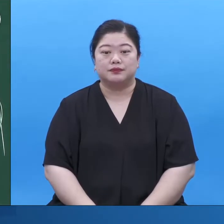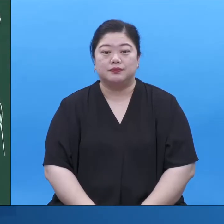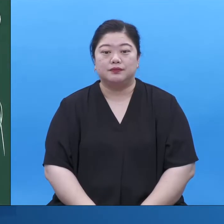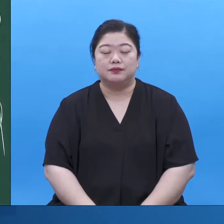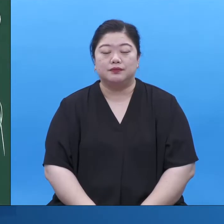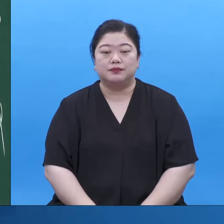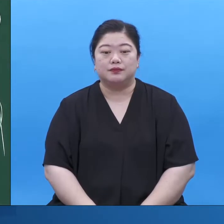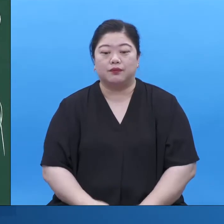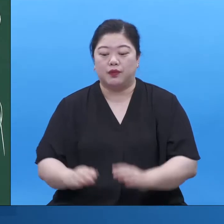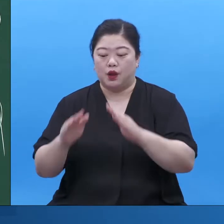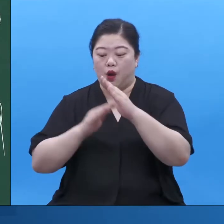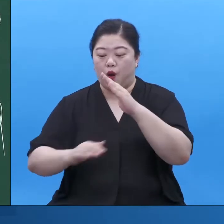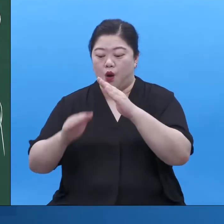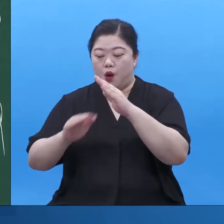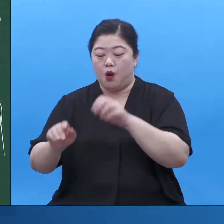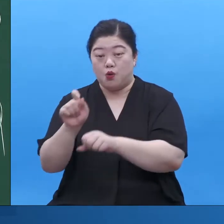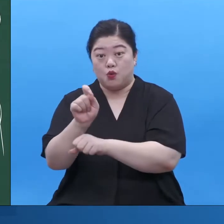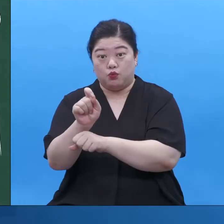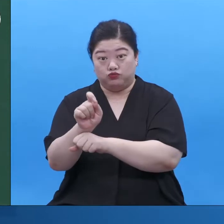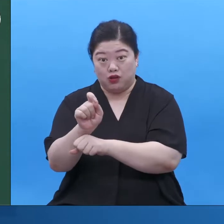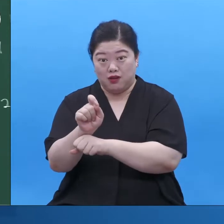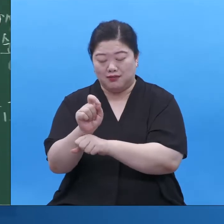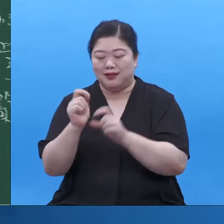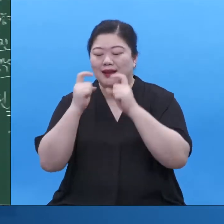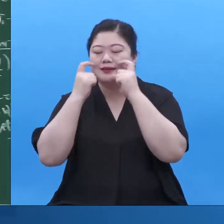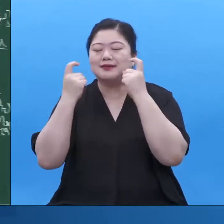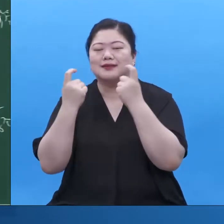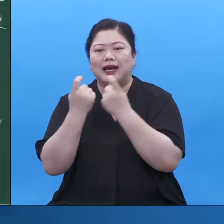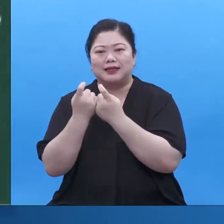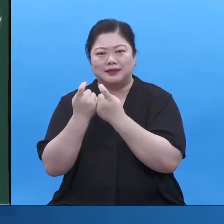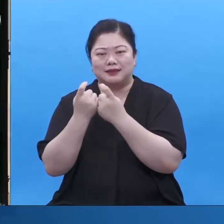제자 운동이 남아있는 거죠